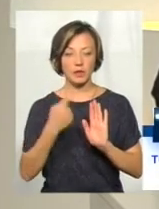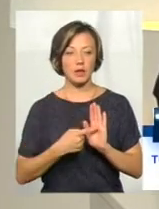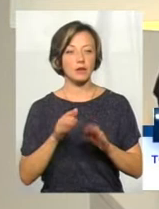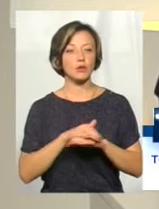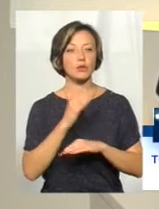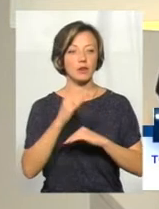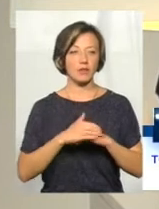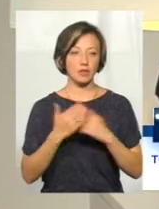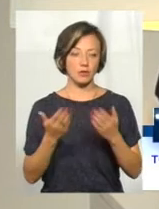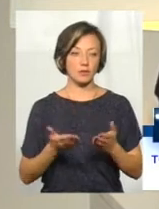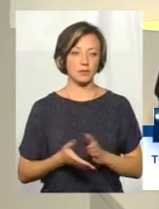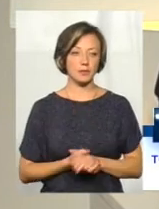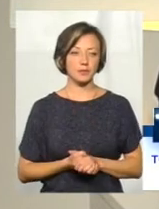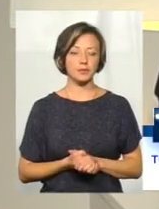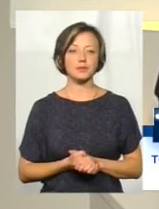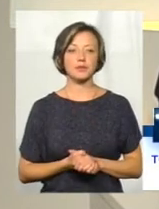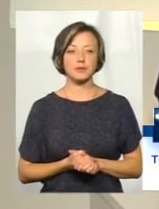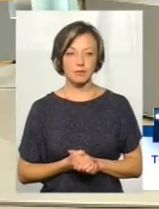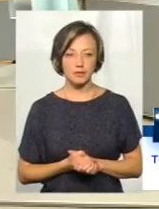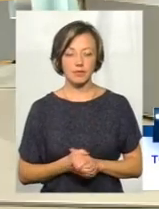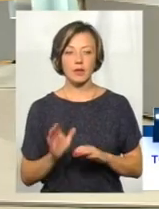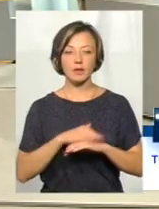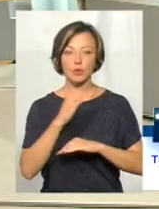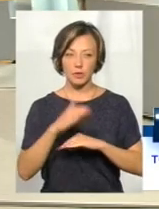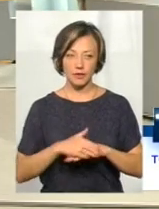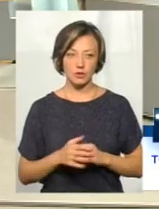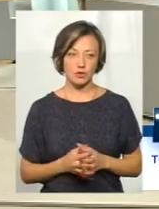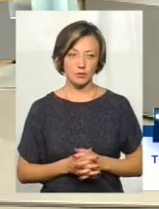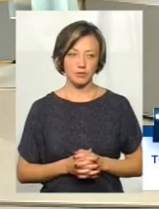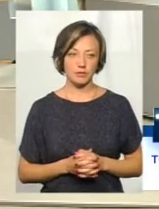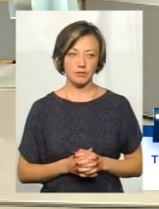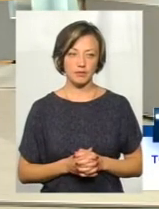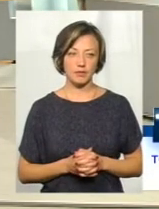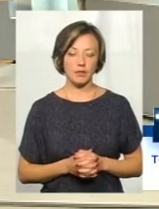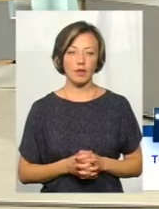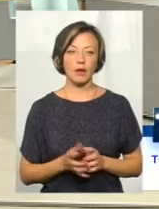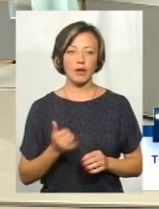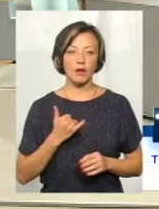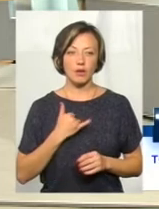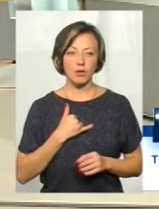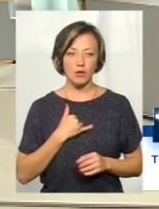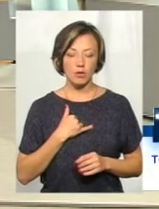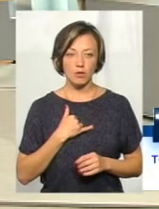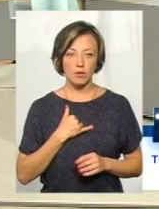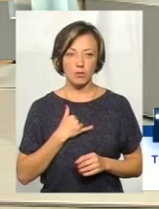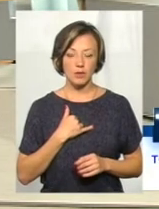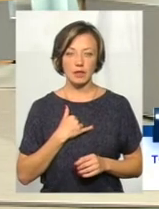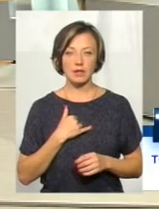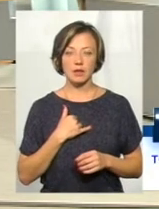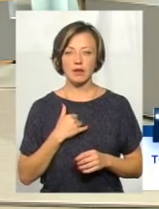Добрий вечір, ви в ефірі. Алло, добрий вечір. Добрий вечір. У мене системна склеродернія.